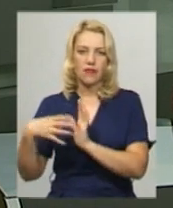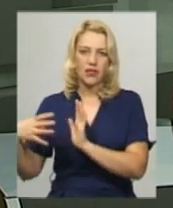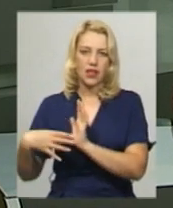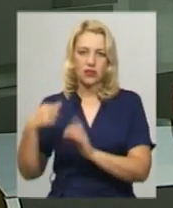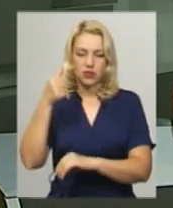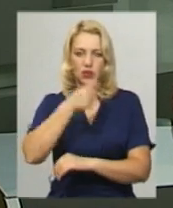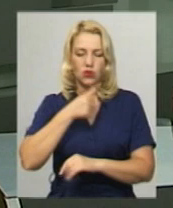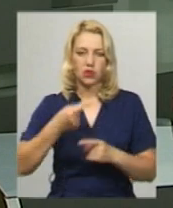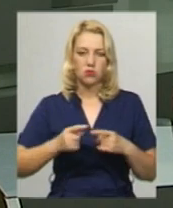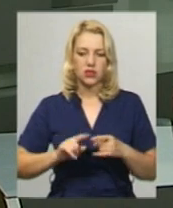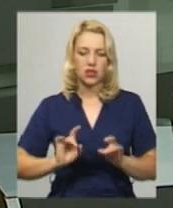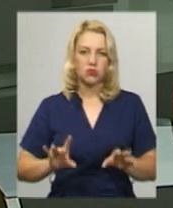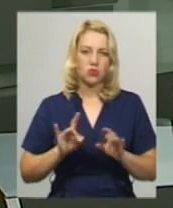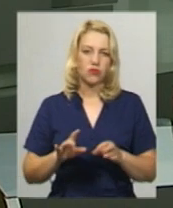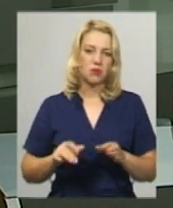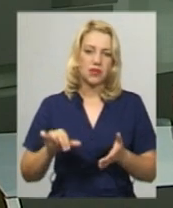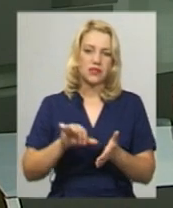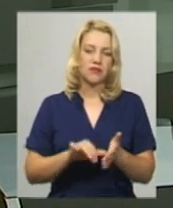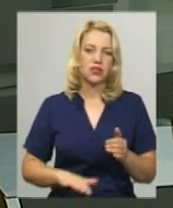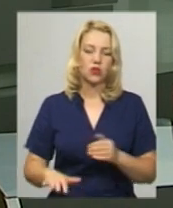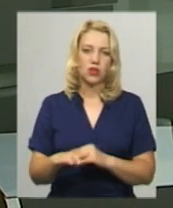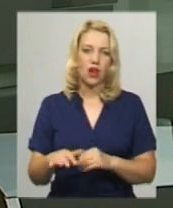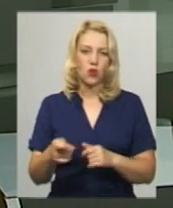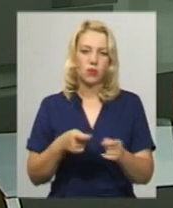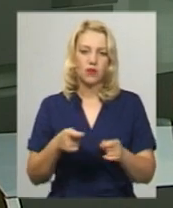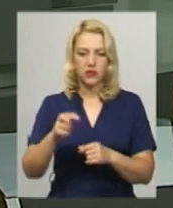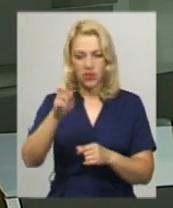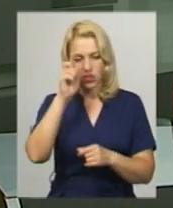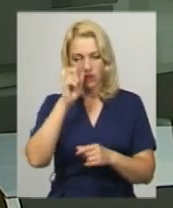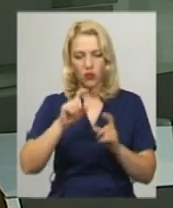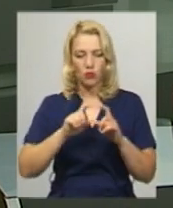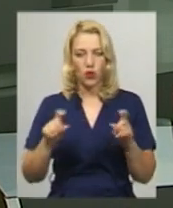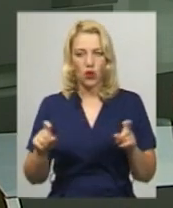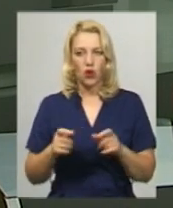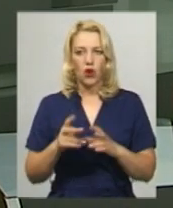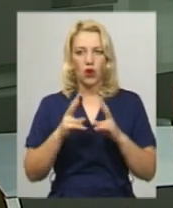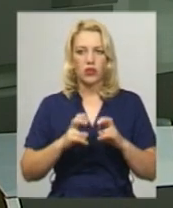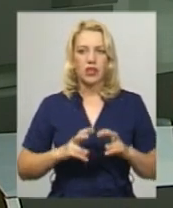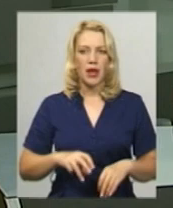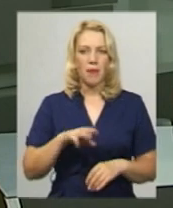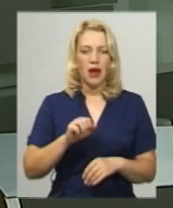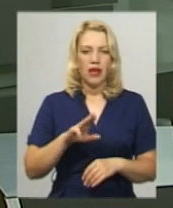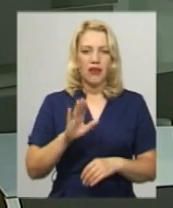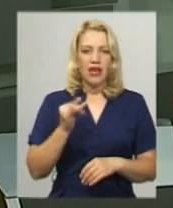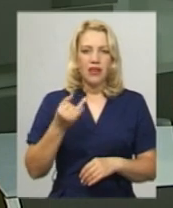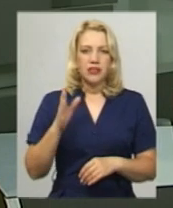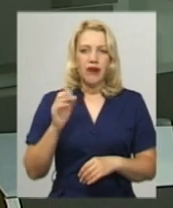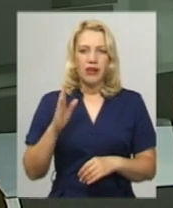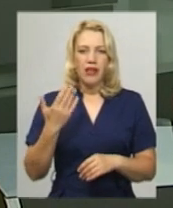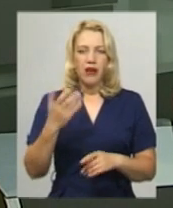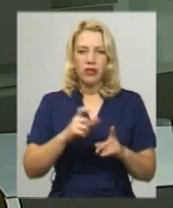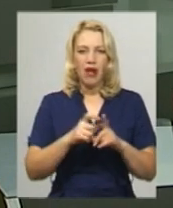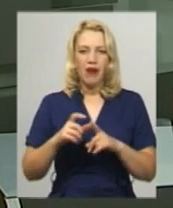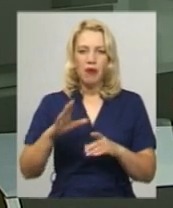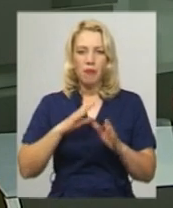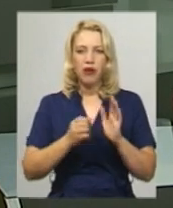розповів працівник Територіального управління Державного бюро розслідувань Хмельницькому Леонід Матвійцев. За його словами, за цей час було